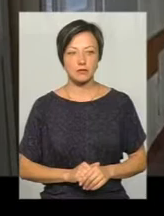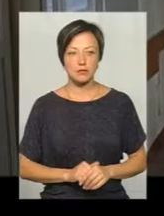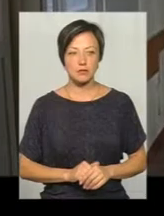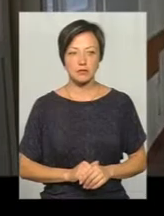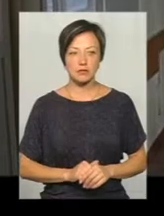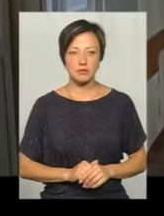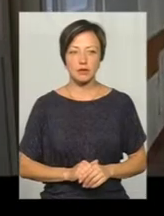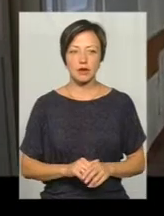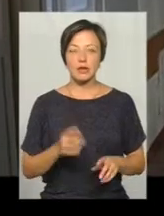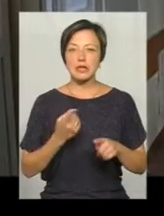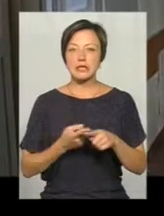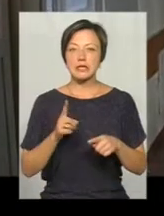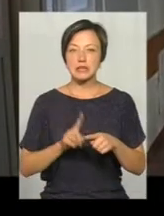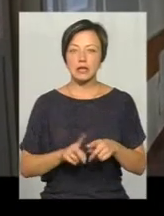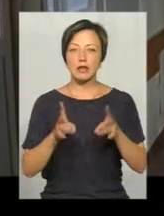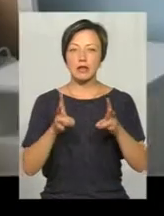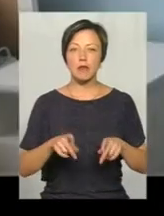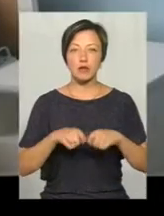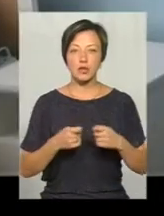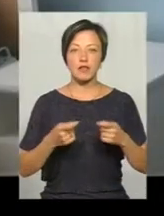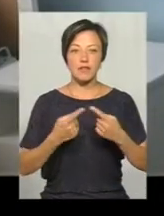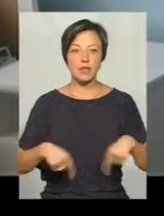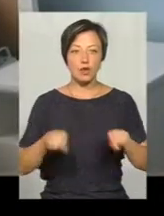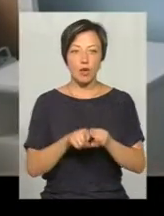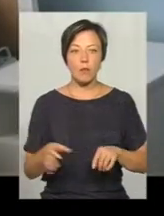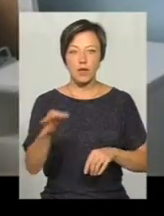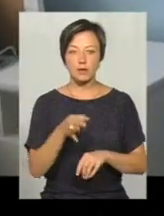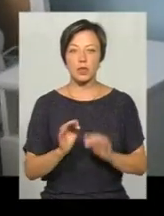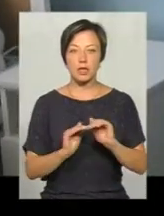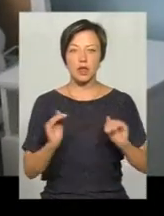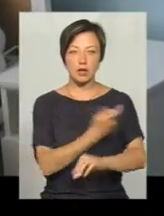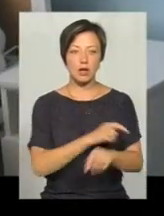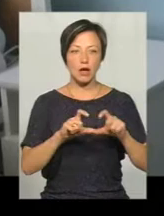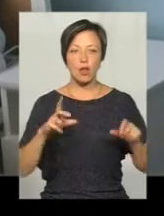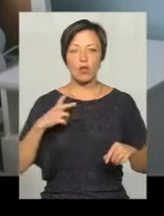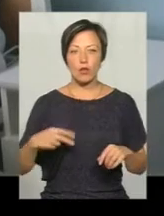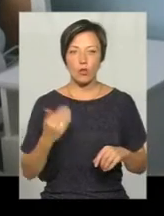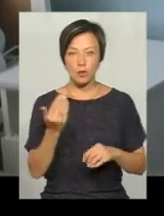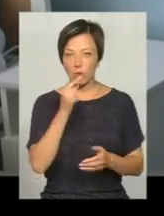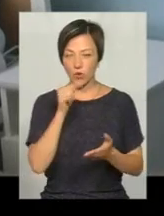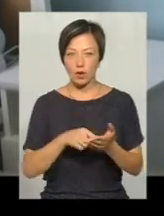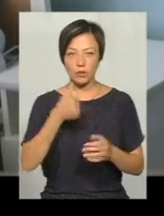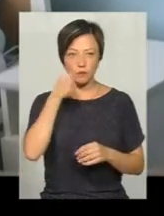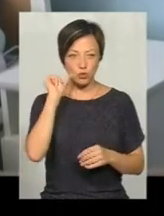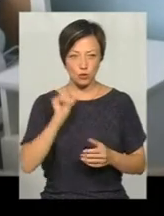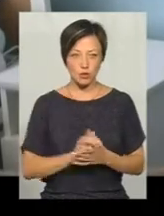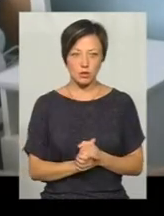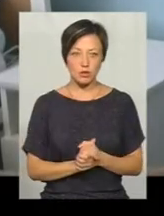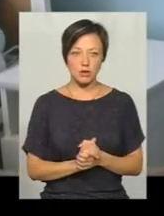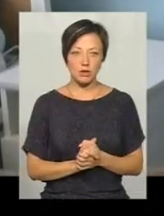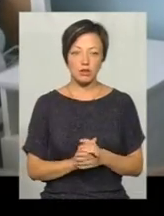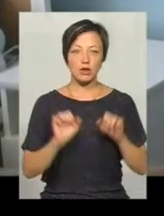Це травматологічне відділення Хмельницької обласної дитячої лікарні. Донька Наталі Нагорної сюди потрапила вчора. На